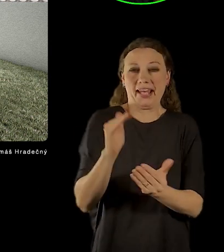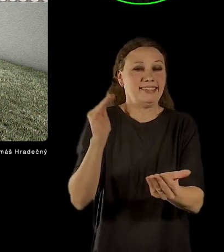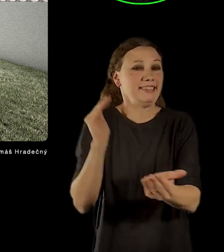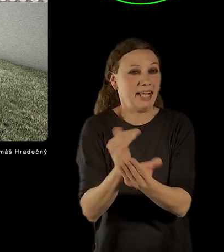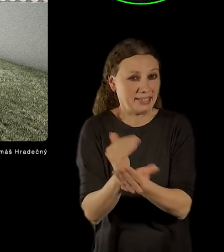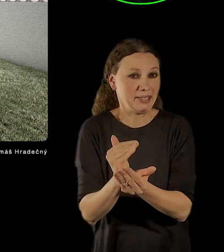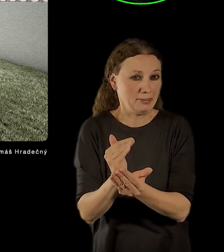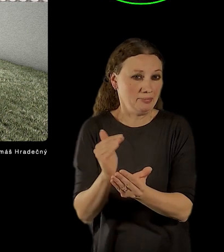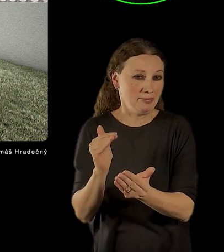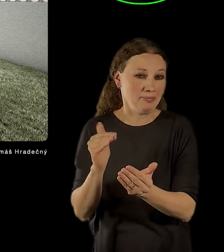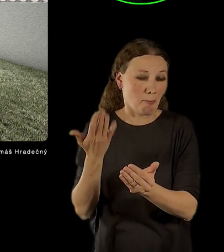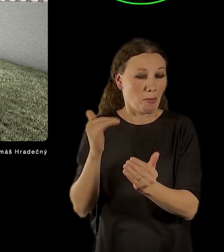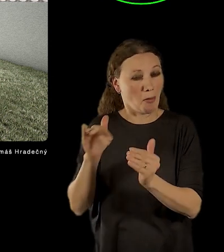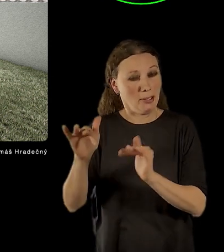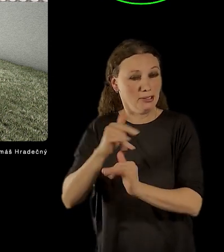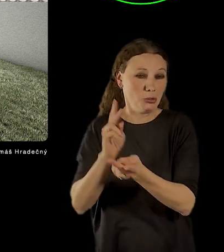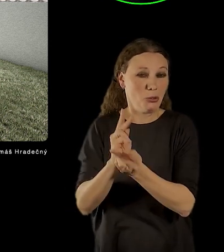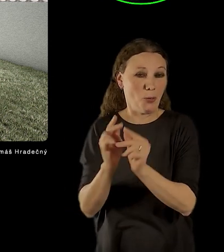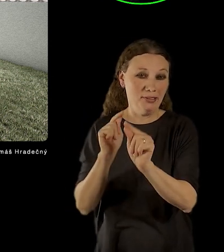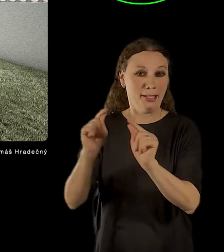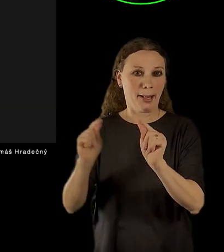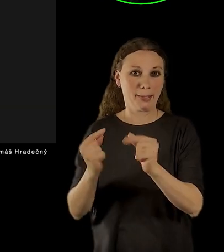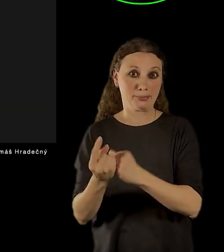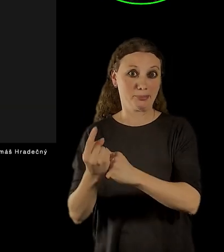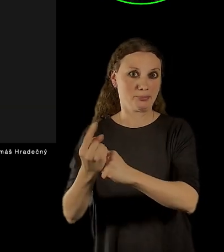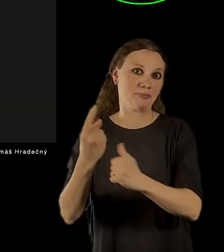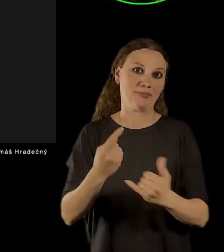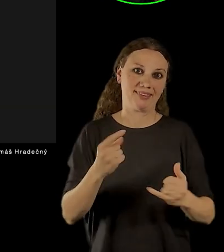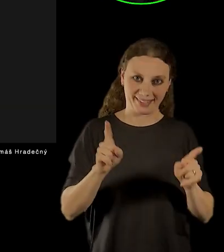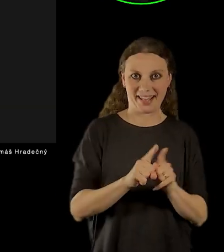probíhalo, tak to stejné očekáváme i my.